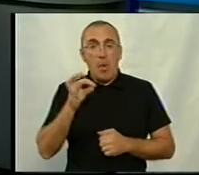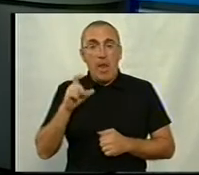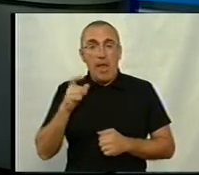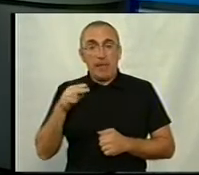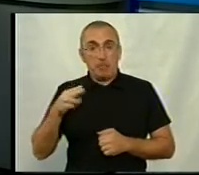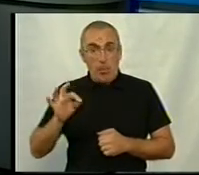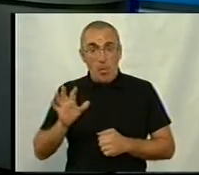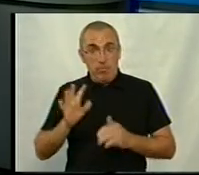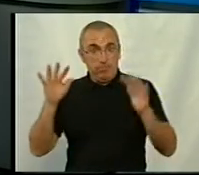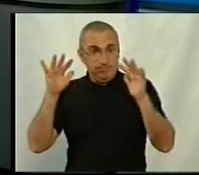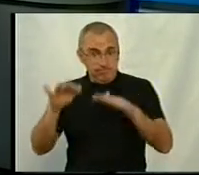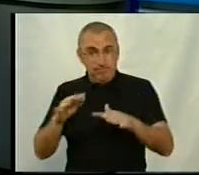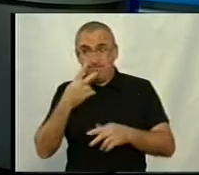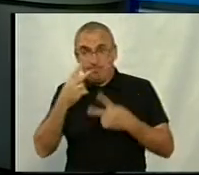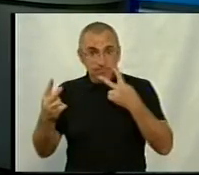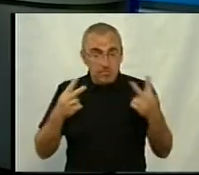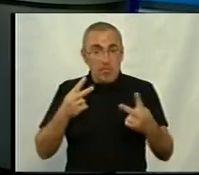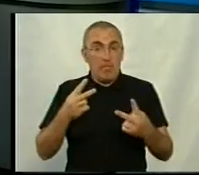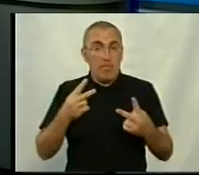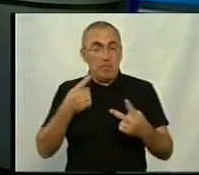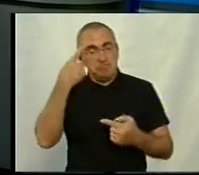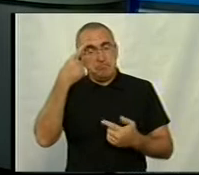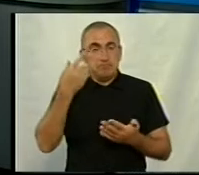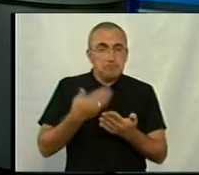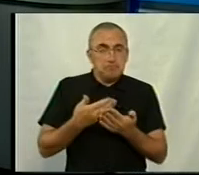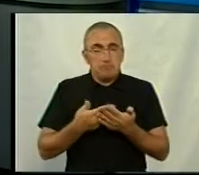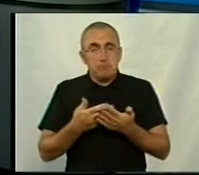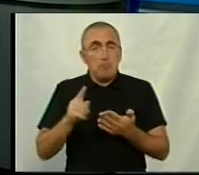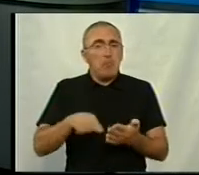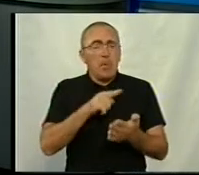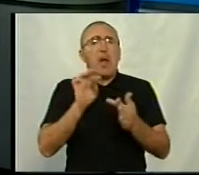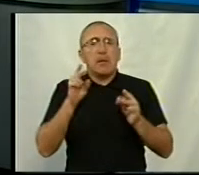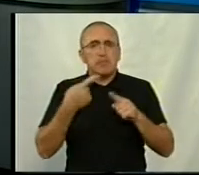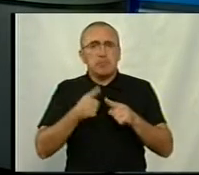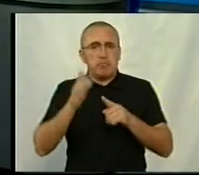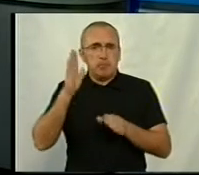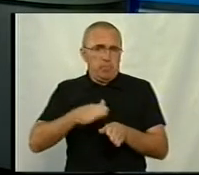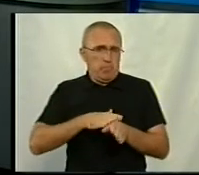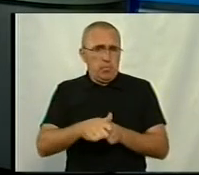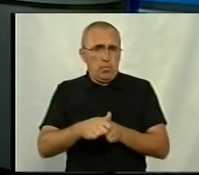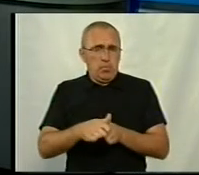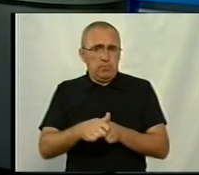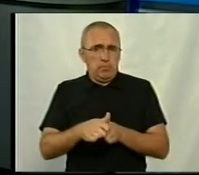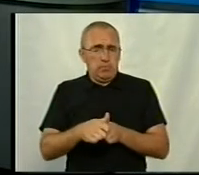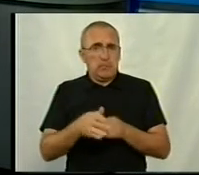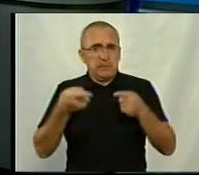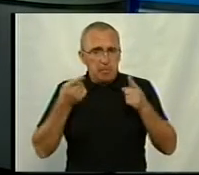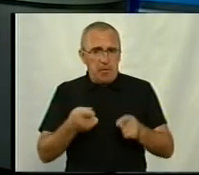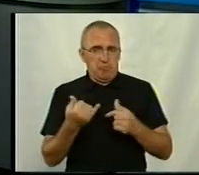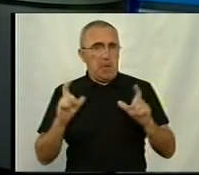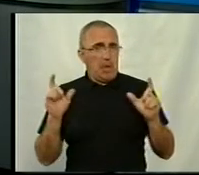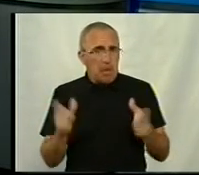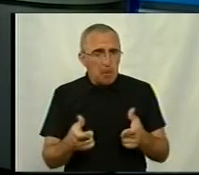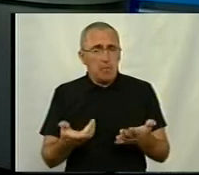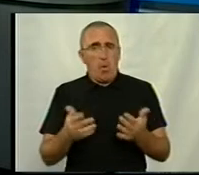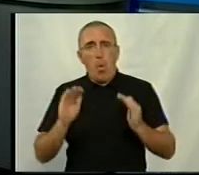років, вони, очевидно, міркують над одним питанням, як насправді все це буде. Тому що справді карантин, тому що